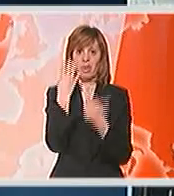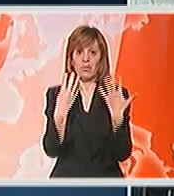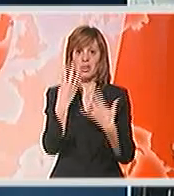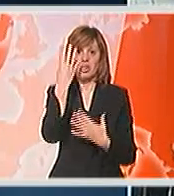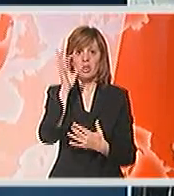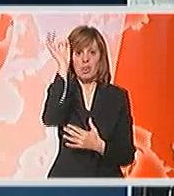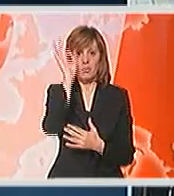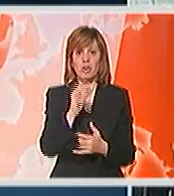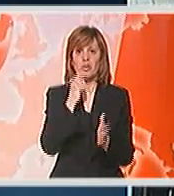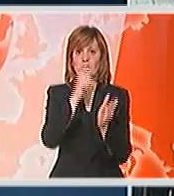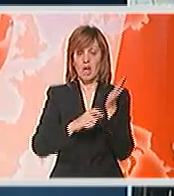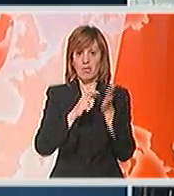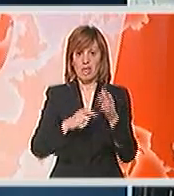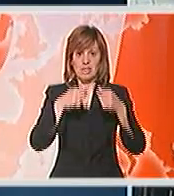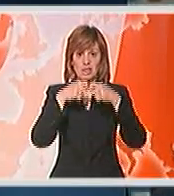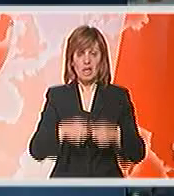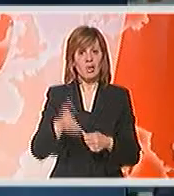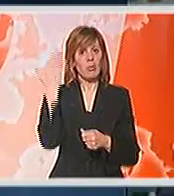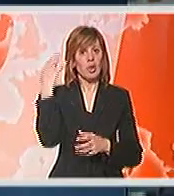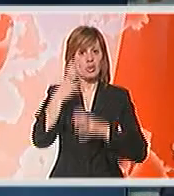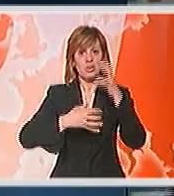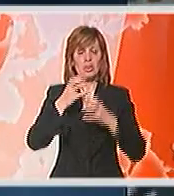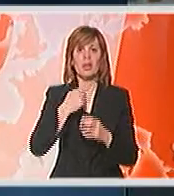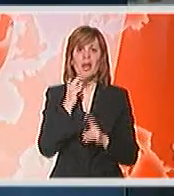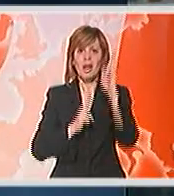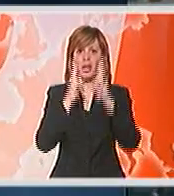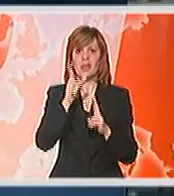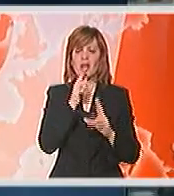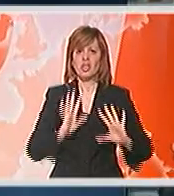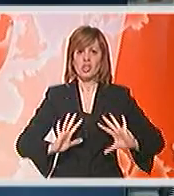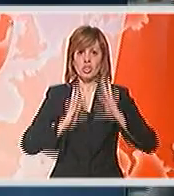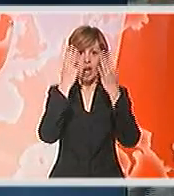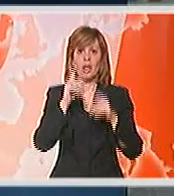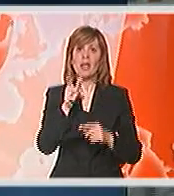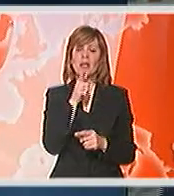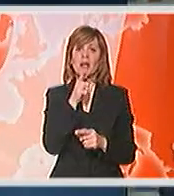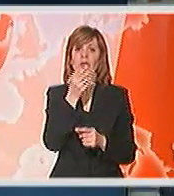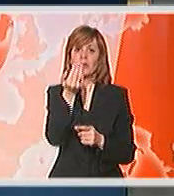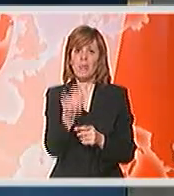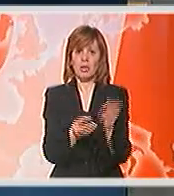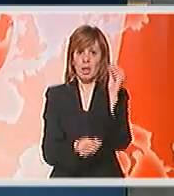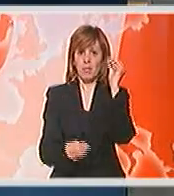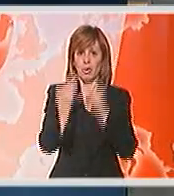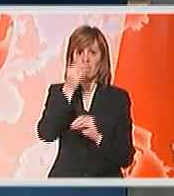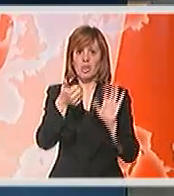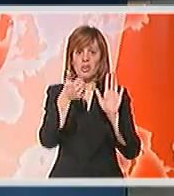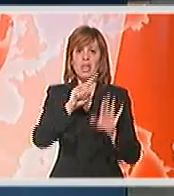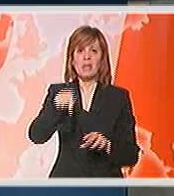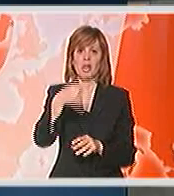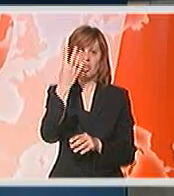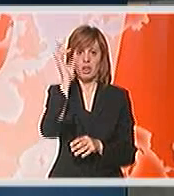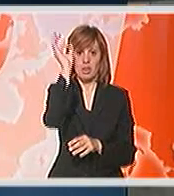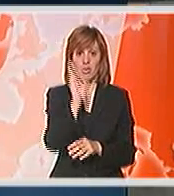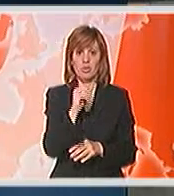% članova sindikata pilot prošle srede glasalo je za stupanje u štrajk tražeći da se plate povećaju za 6,4